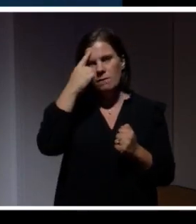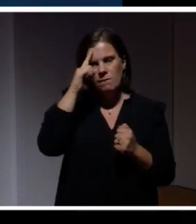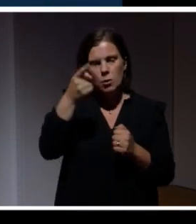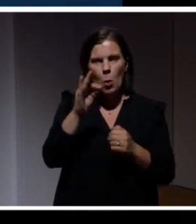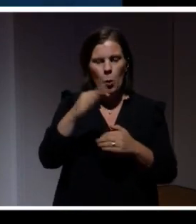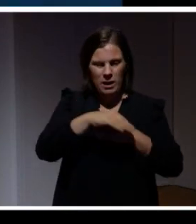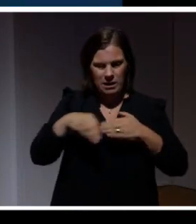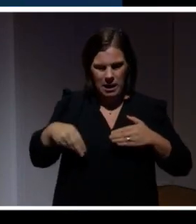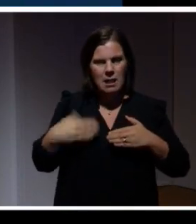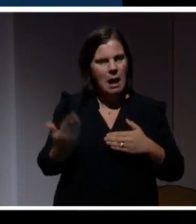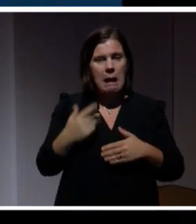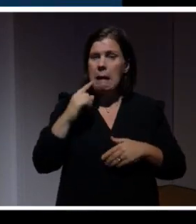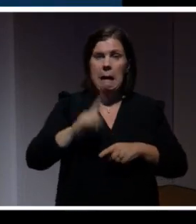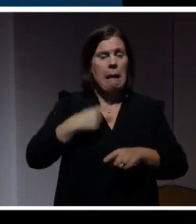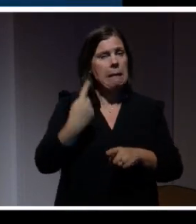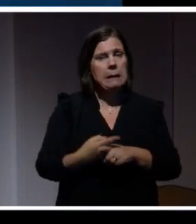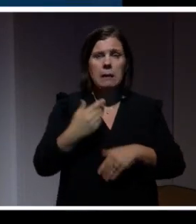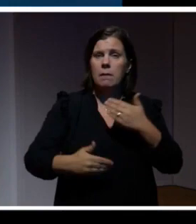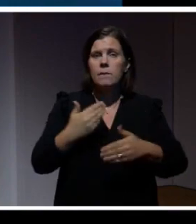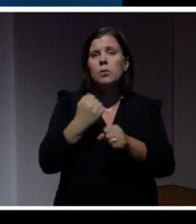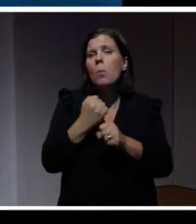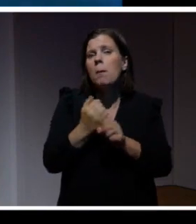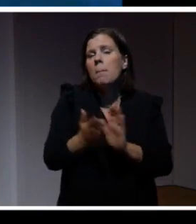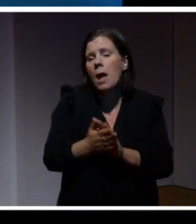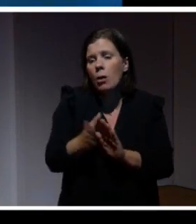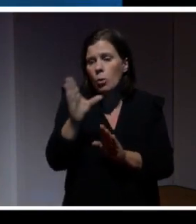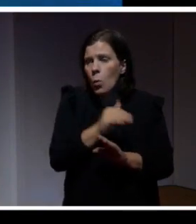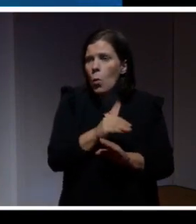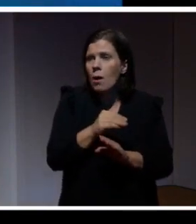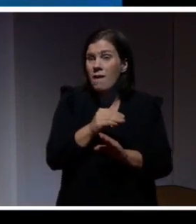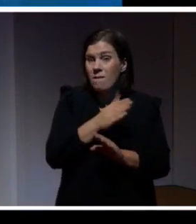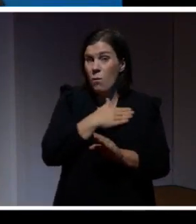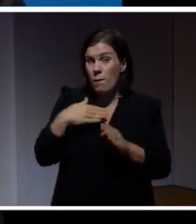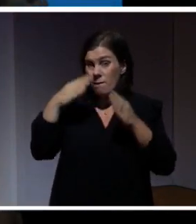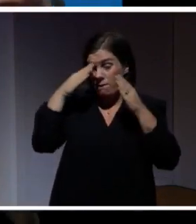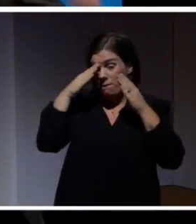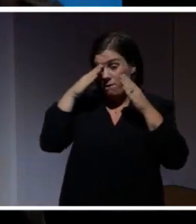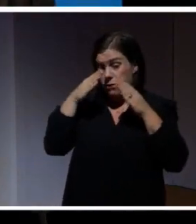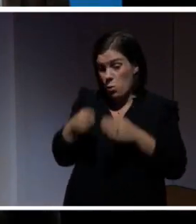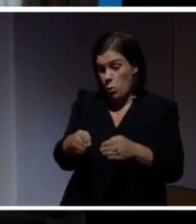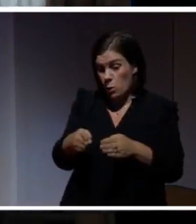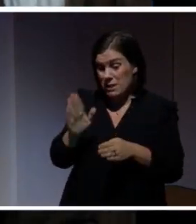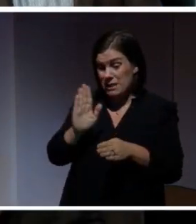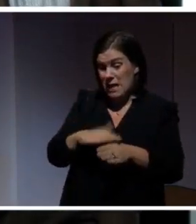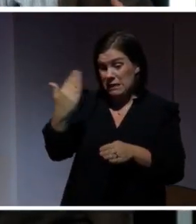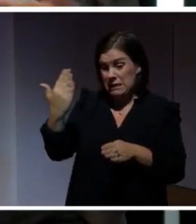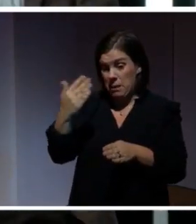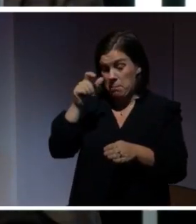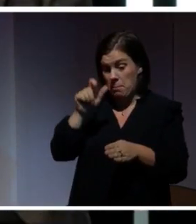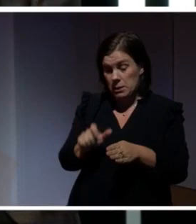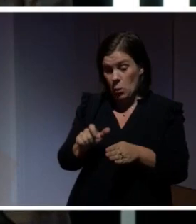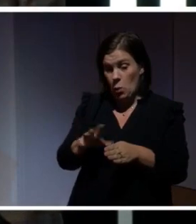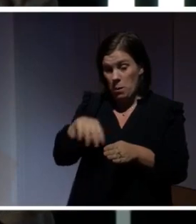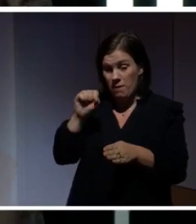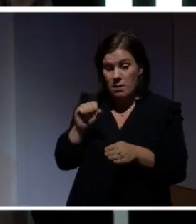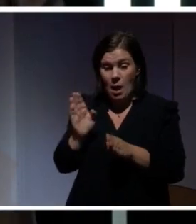Utan det är någonting som vi hela tiden arbetar med. Och då flyttar vi fokus från att definiera känslig personuppgift eller icke